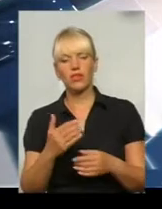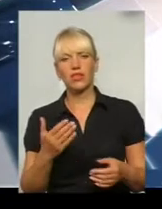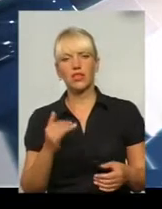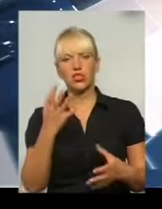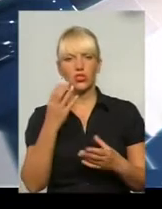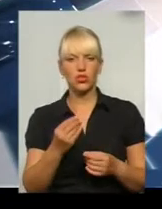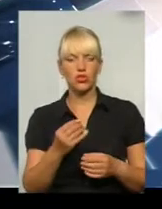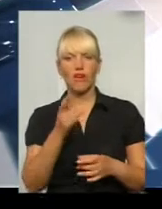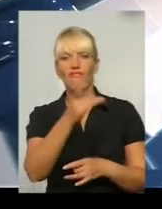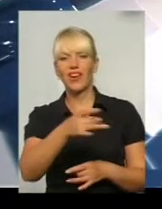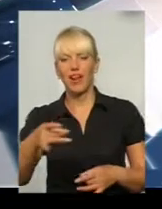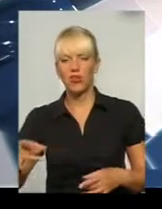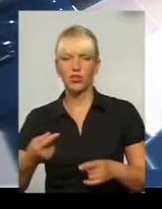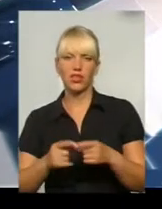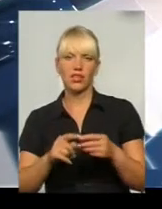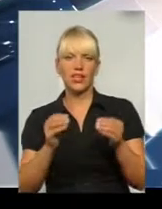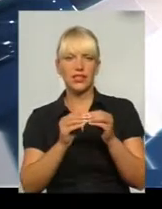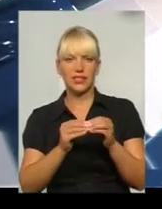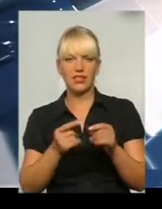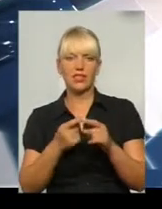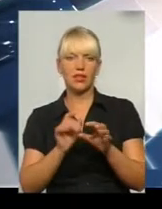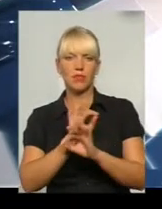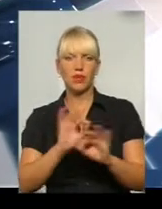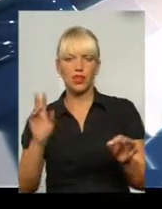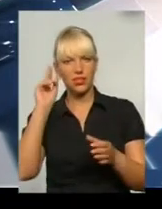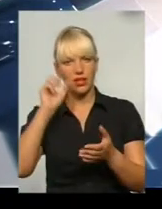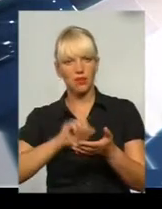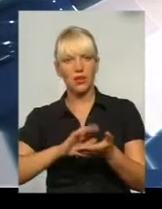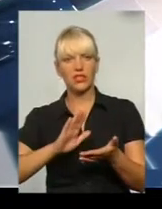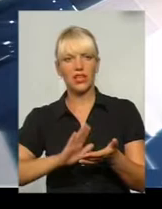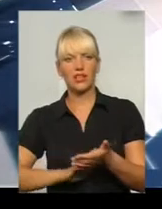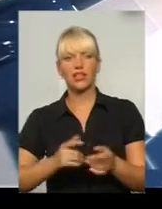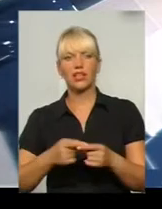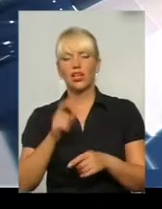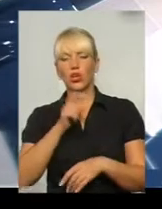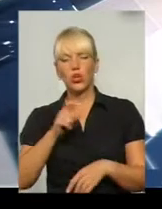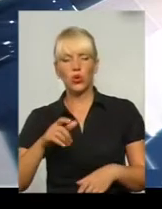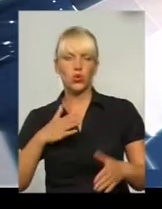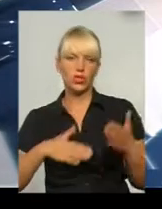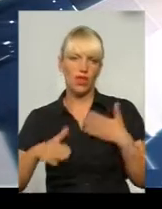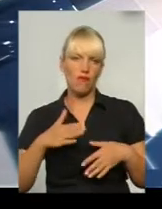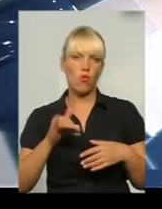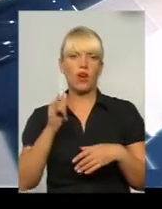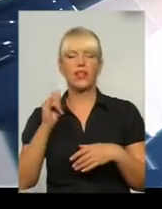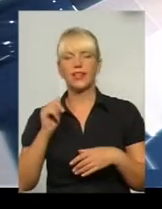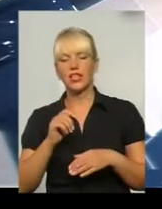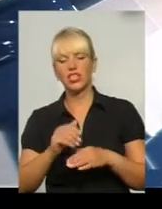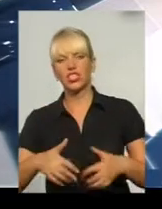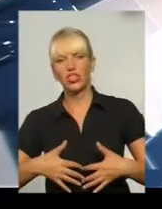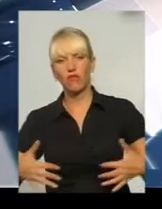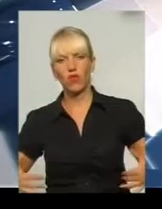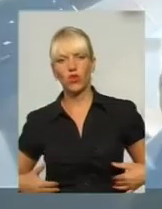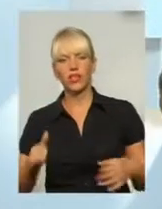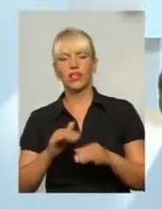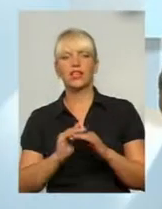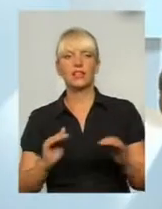10. Це прекрасний показатель. Пані Тетяна. І люди, і животні, і діти. Розкажіть